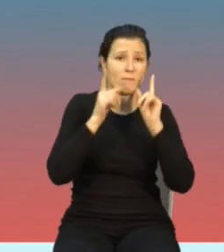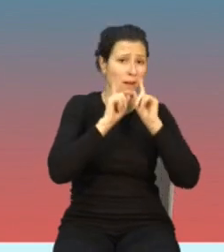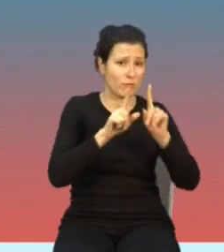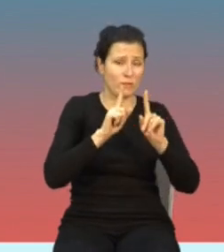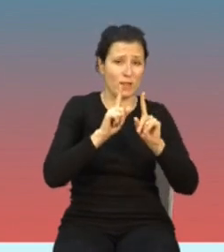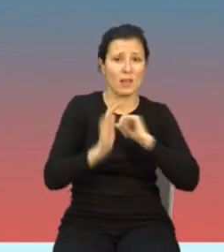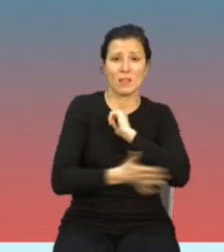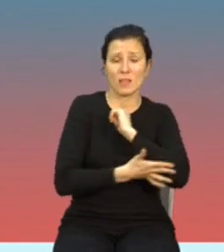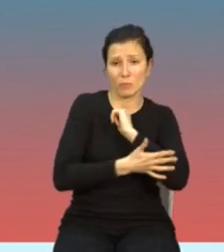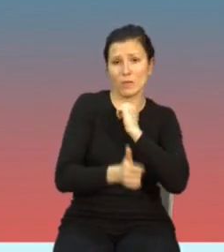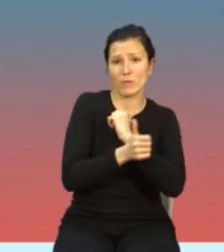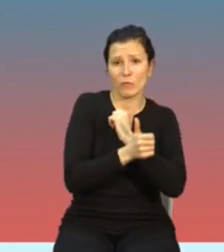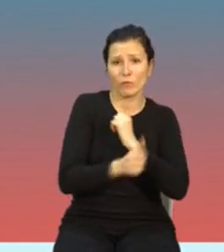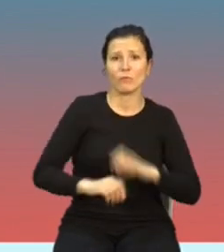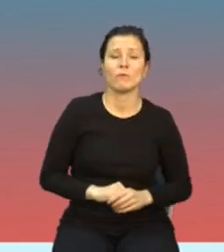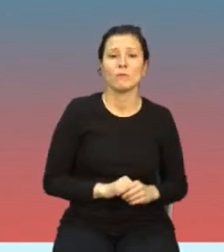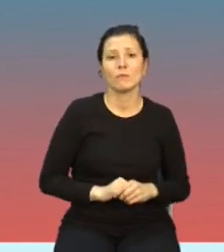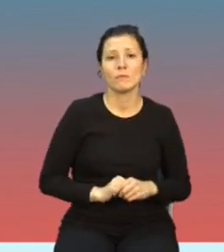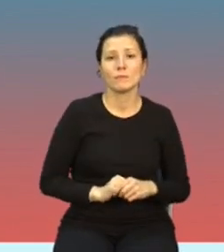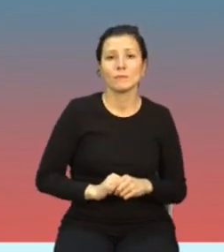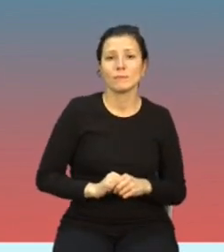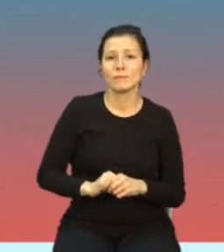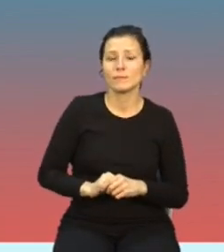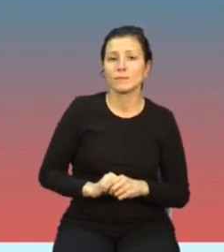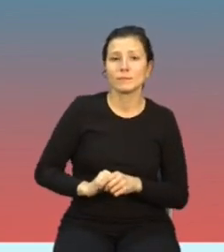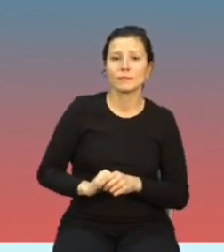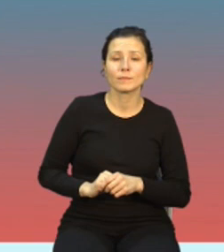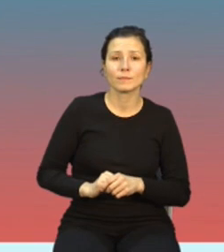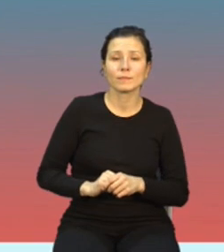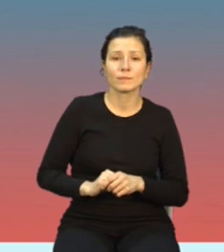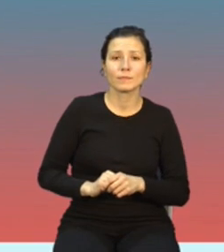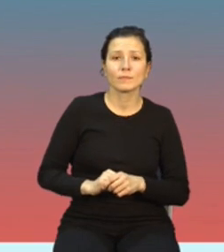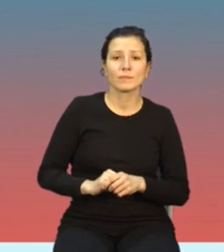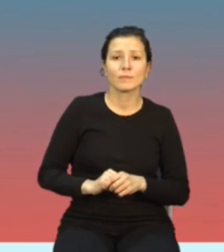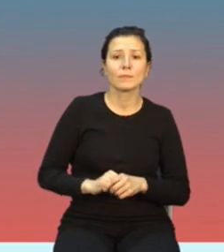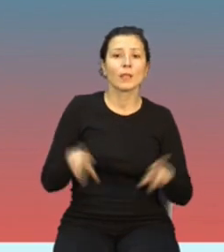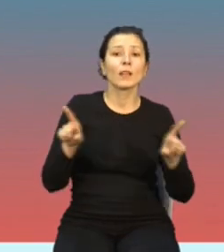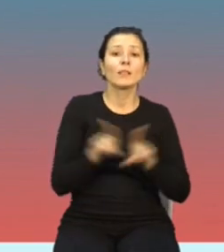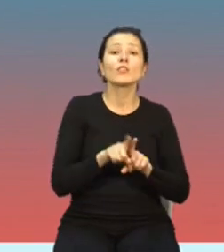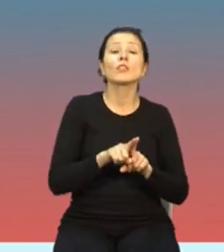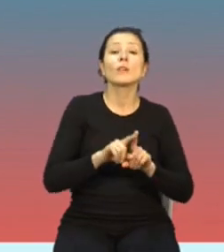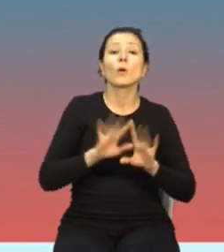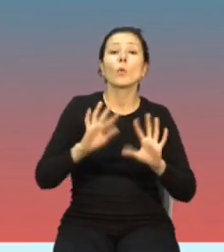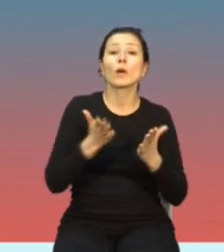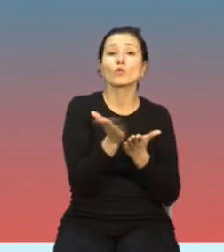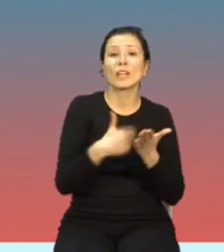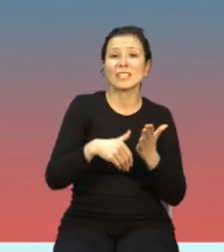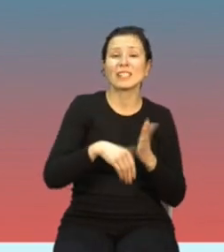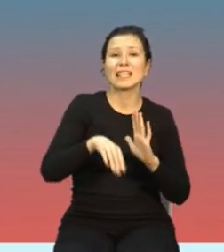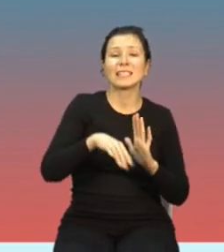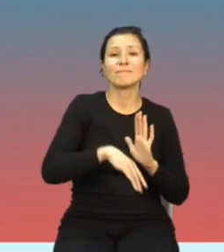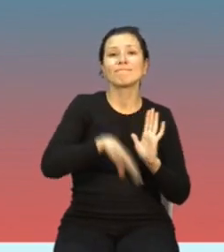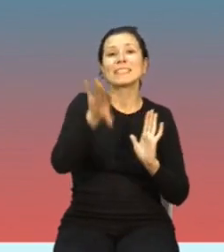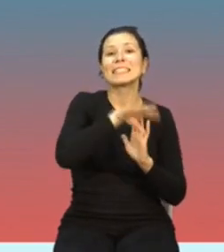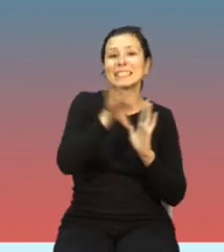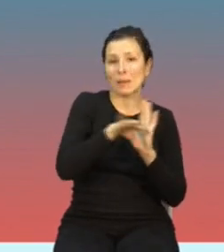I też jako część systemu regulacyjnego w Wielkiej Brytanii też